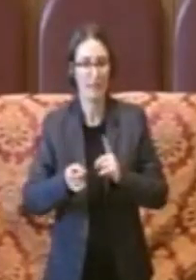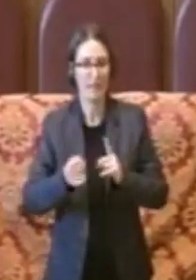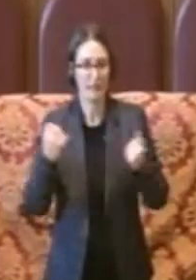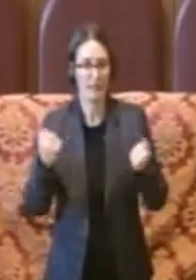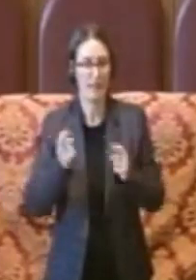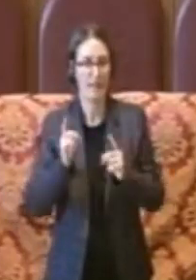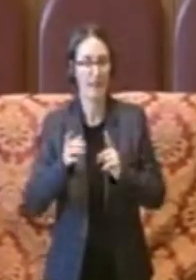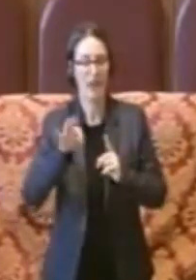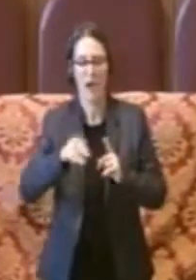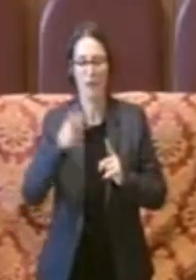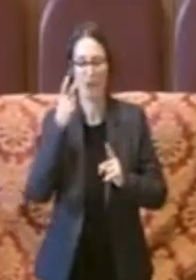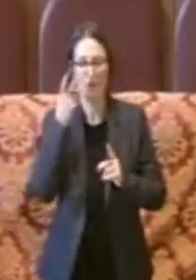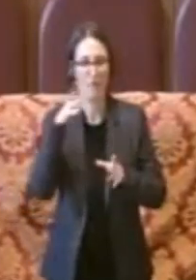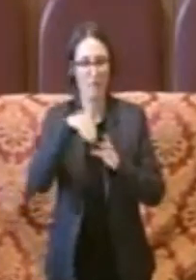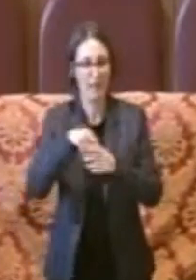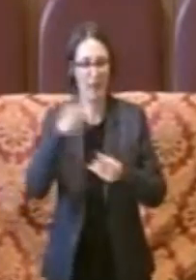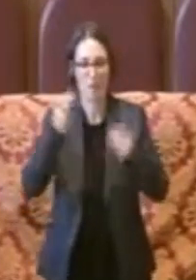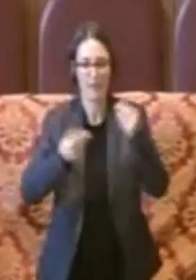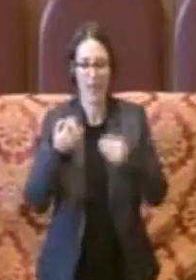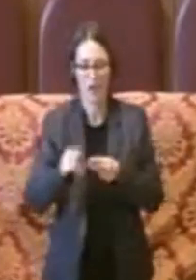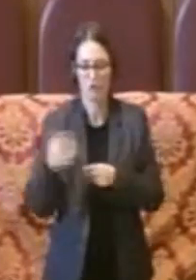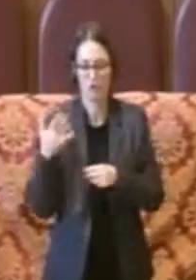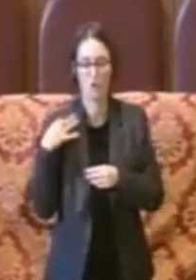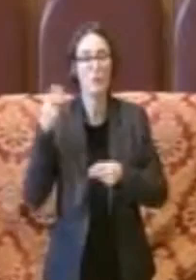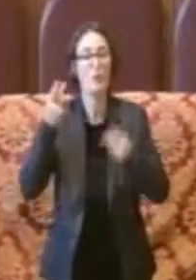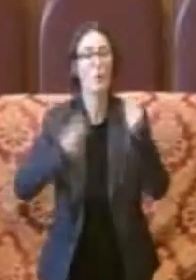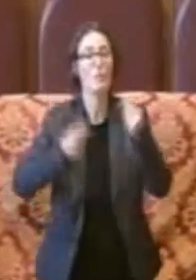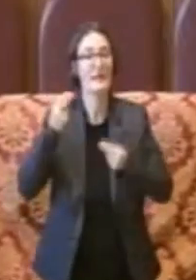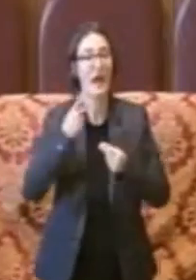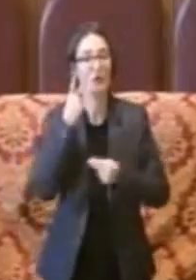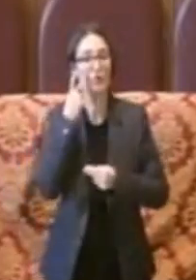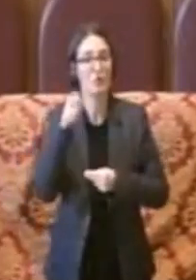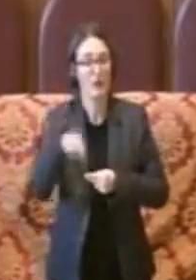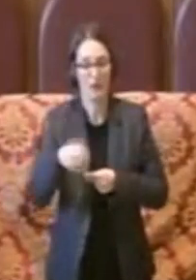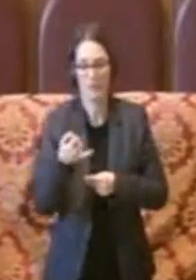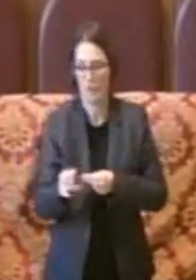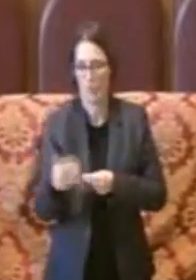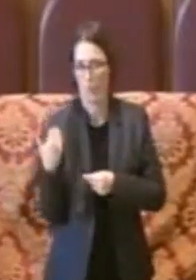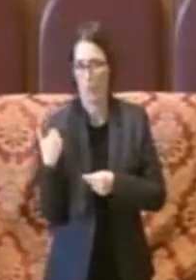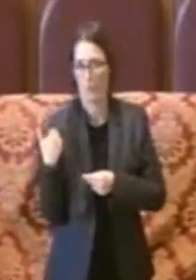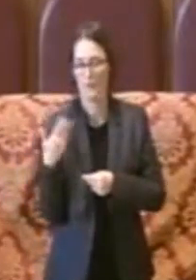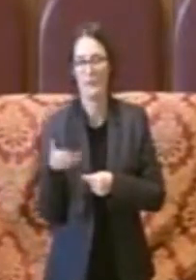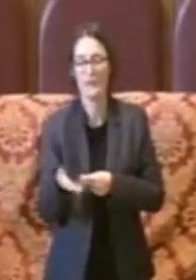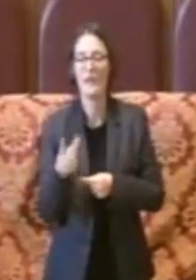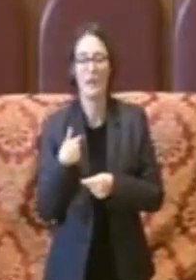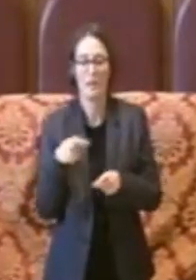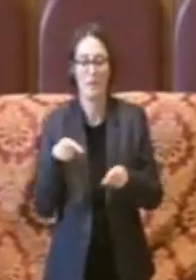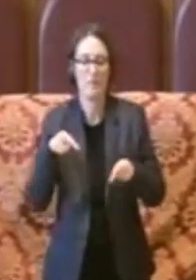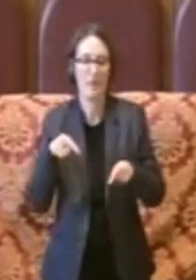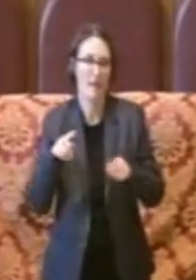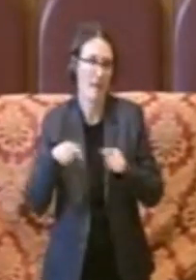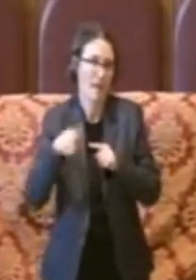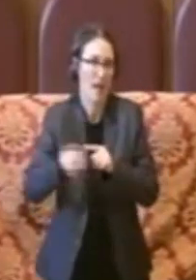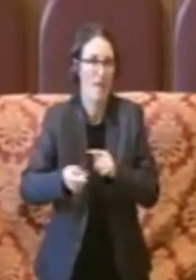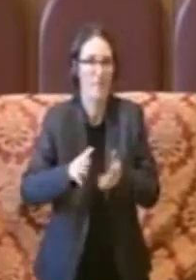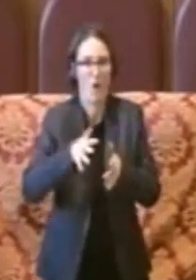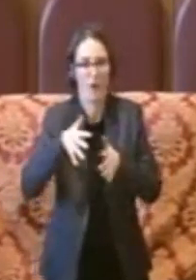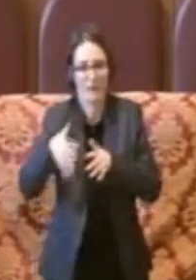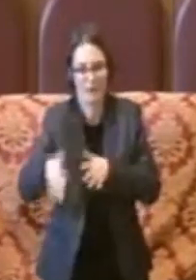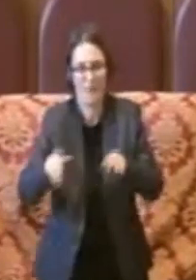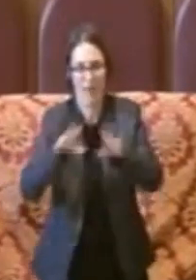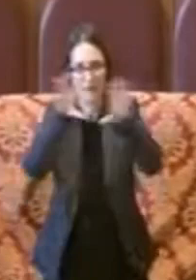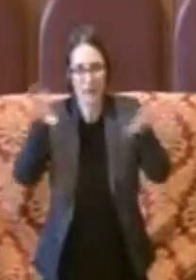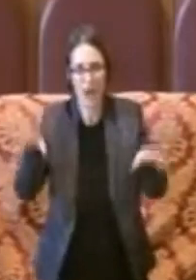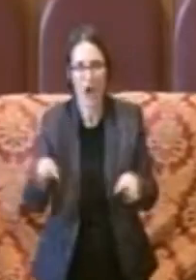degli ultimi bilanci di previsione e che si va quindi a consolidare è sicuramente nella